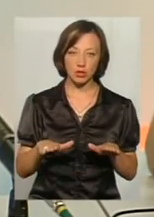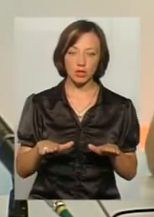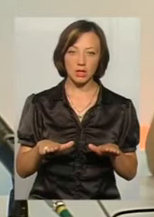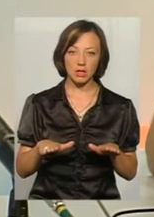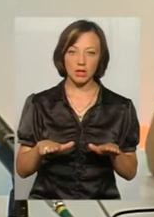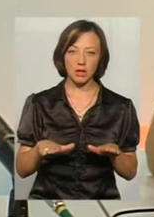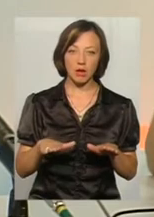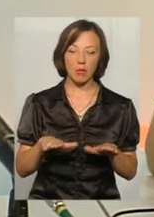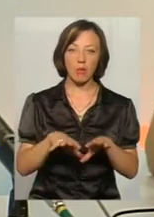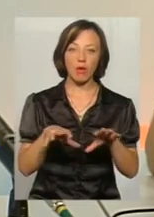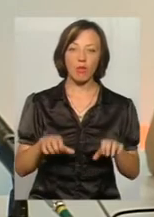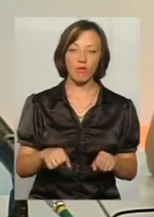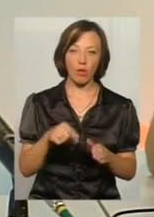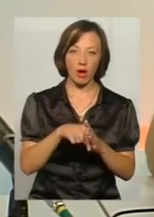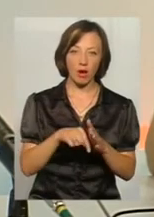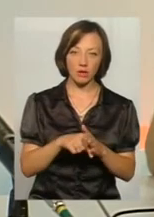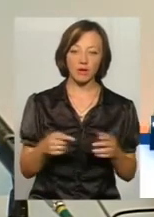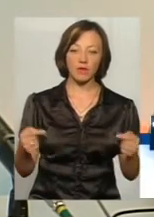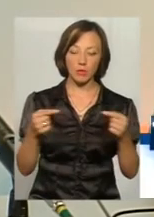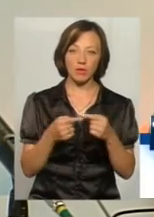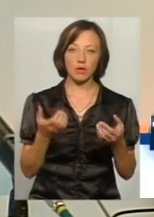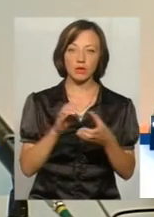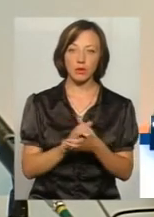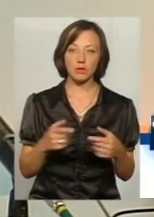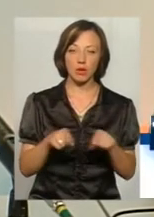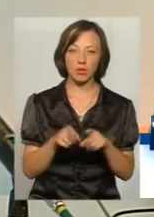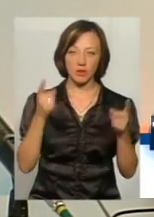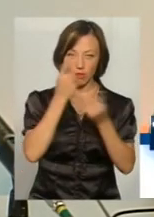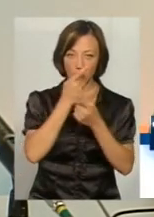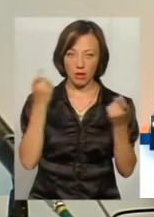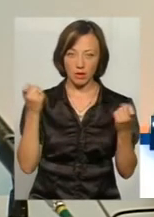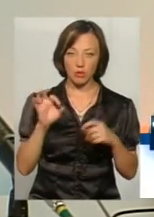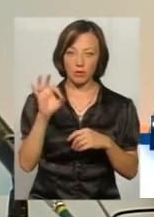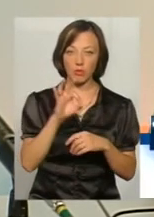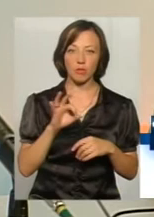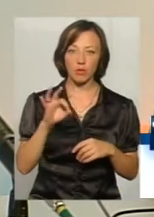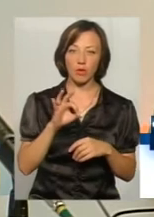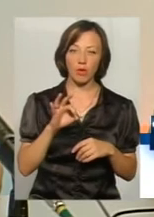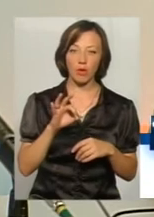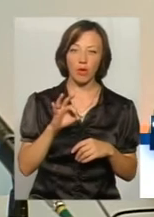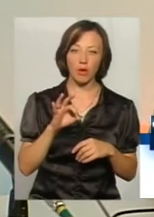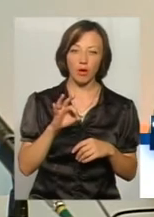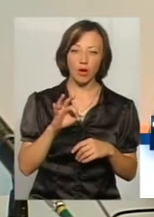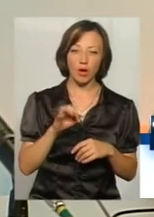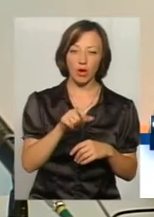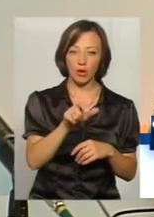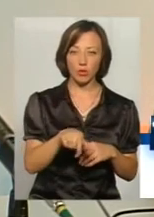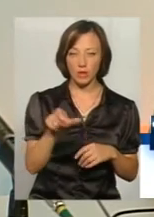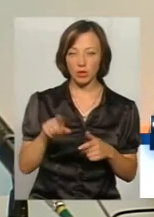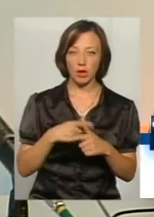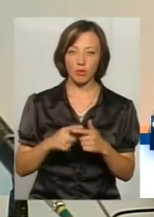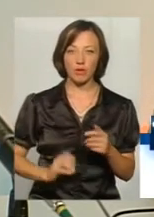майнового характеру. Відповідно, ознайомитися з такою інформацією про фізичну чи юридичну особу, можливо,